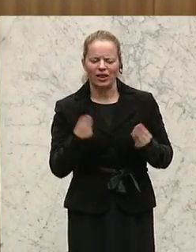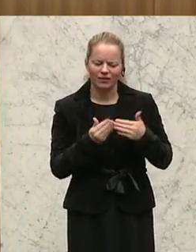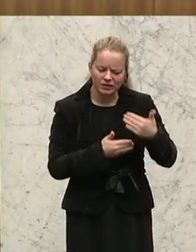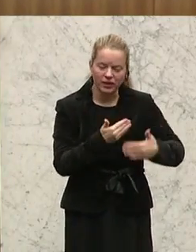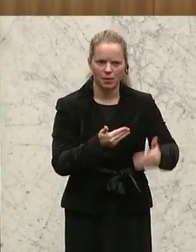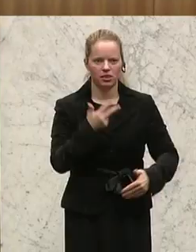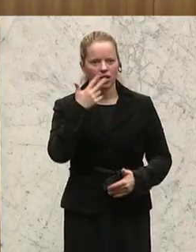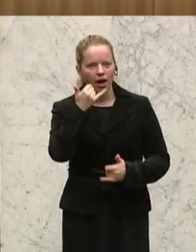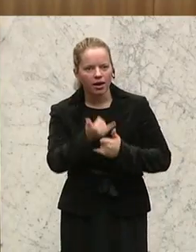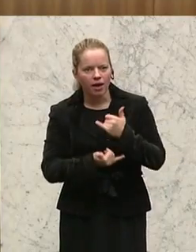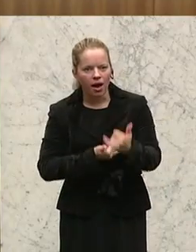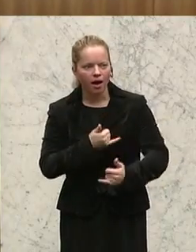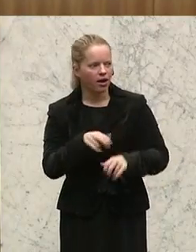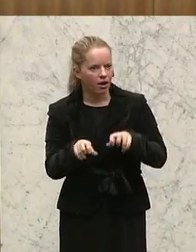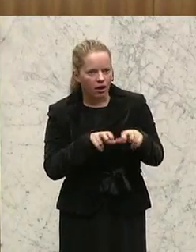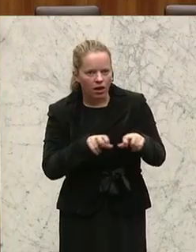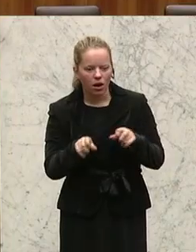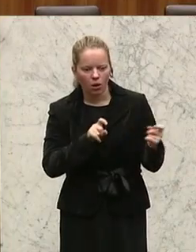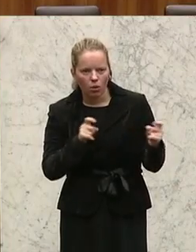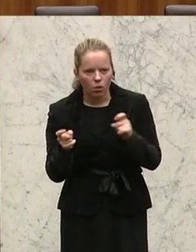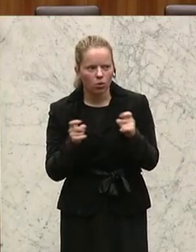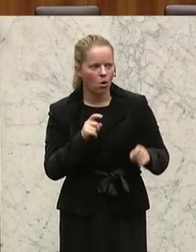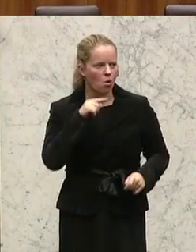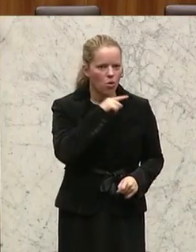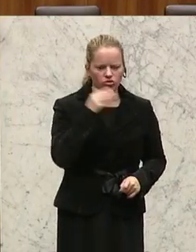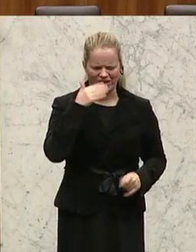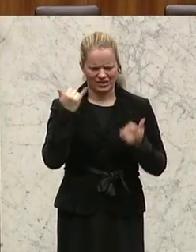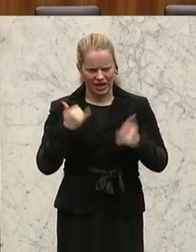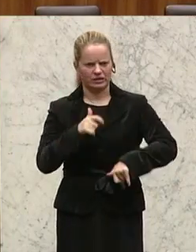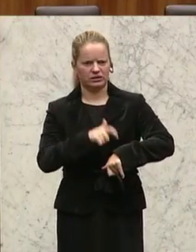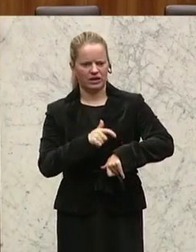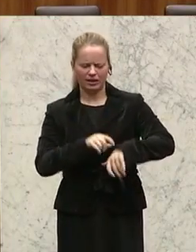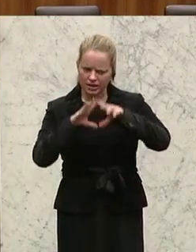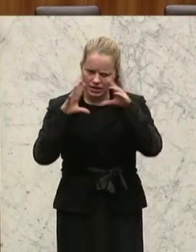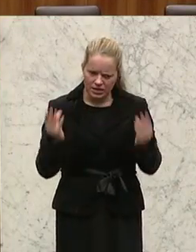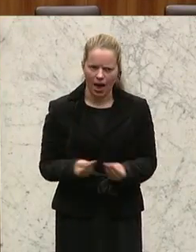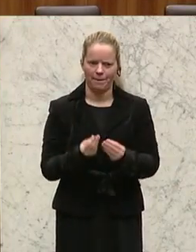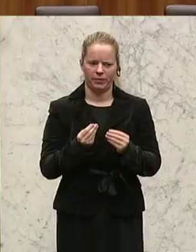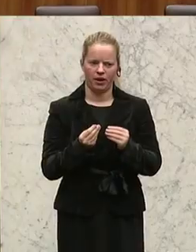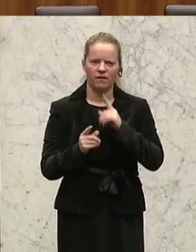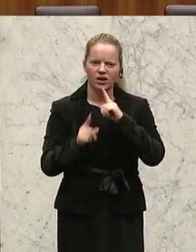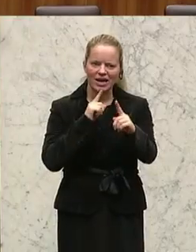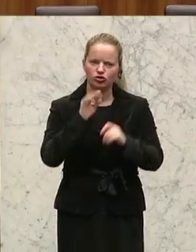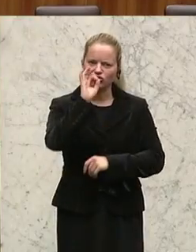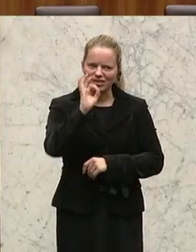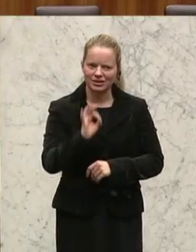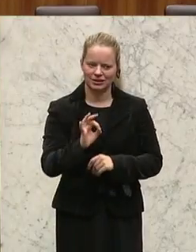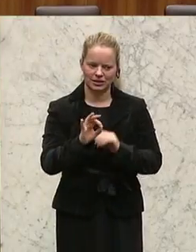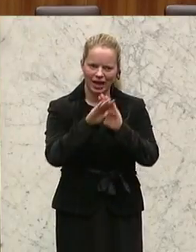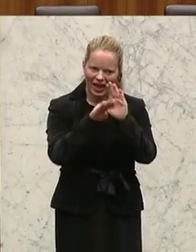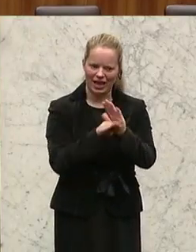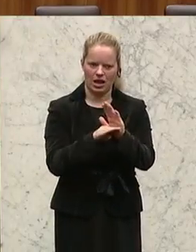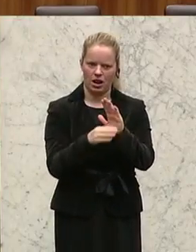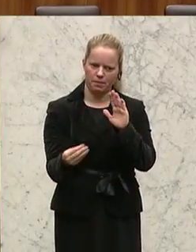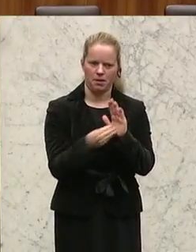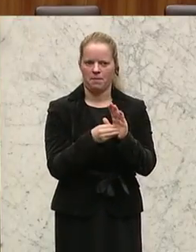Aber nach drei Jahren Regierung, rot-schwarz, wäre es doch Zeit, dass man die gesamte Verkehrsstatistik regelt und